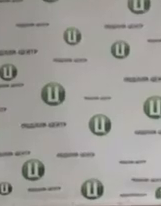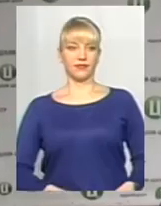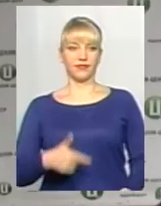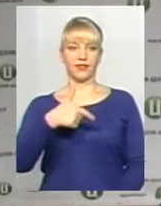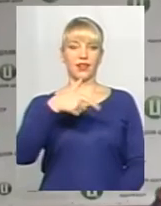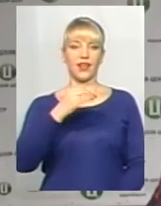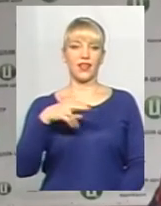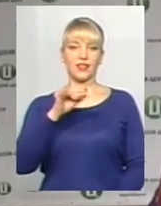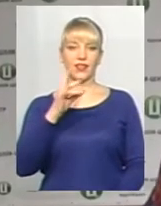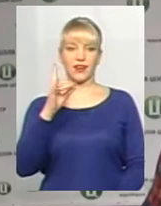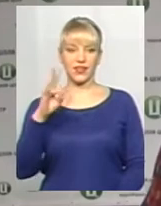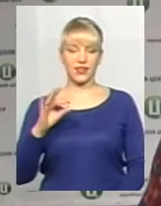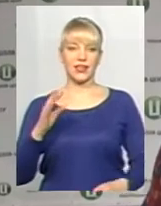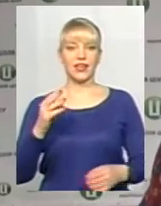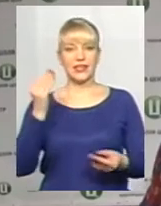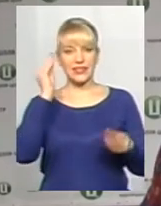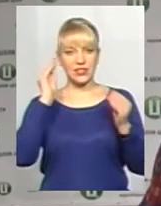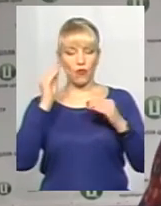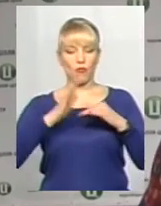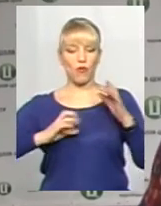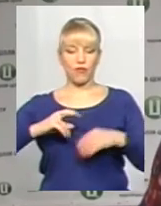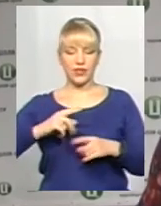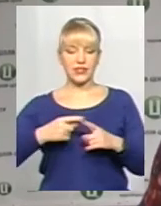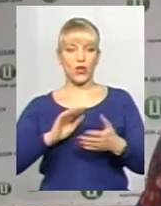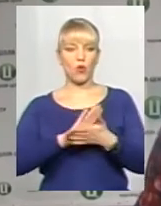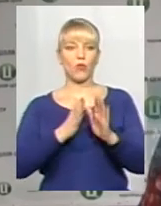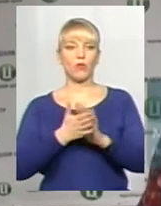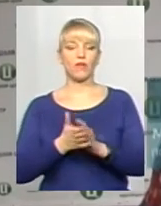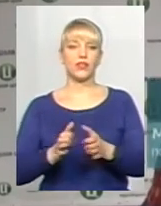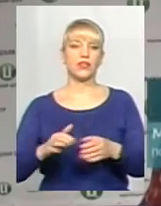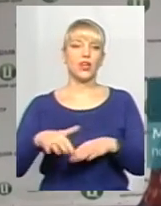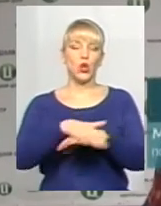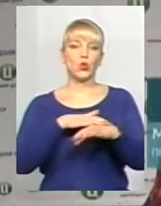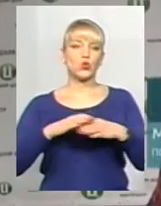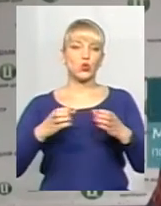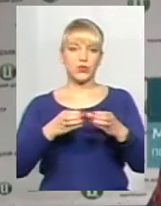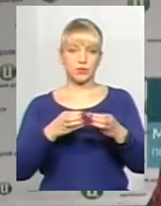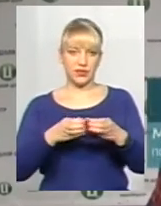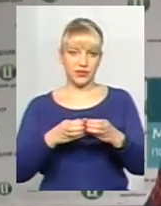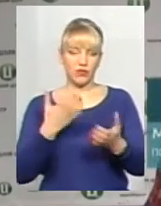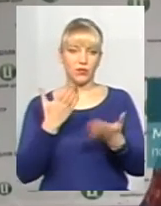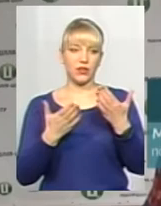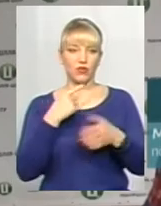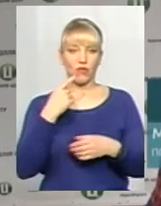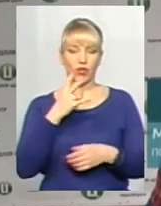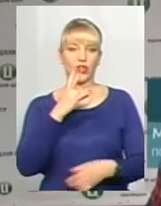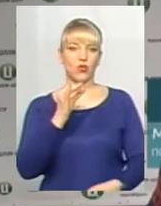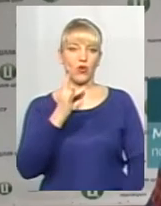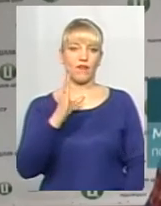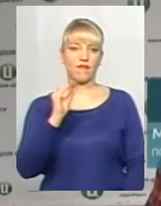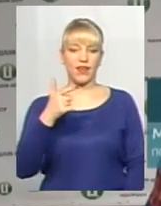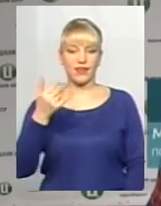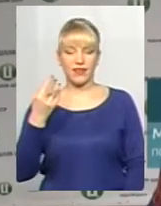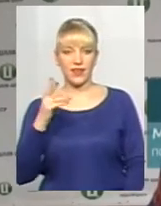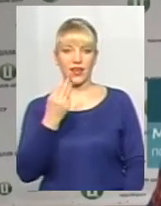Гендерні стереотипи професії обумовлені взагалі-то суспільством. Якщо, наприклад, взяти Норвегію, або